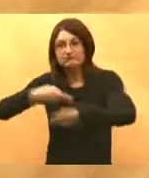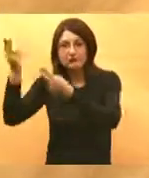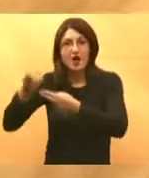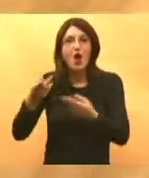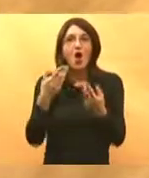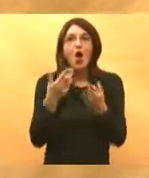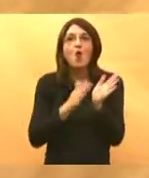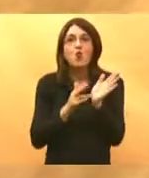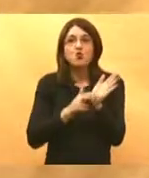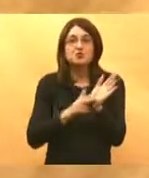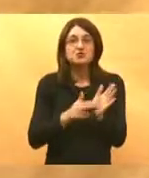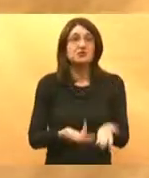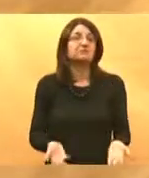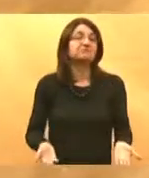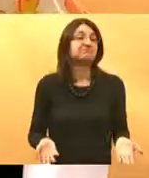može se direktno u bolnički laboski